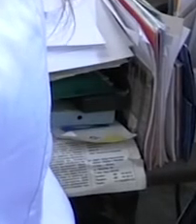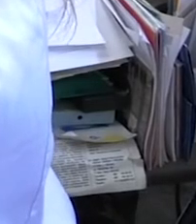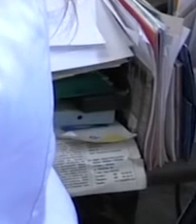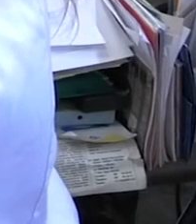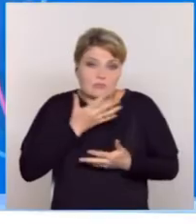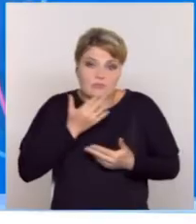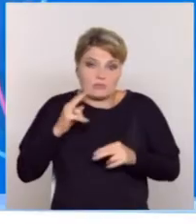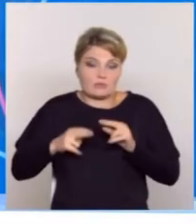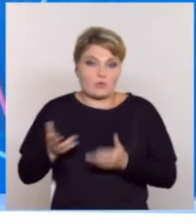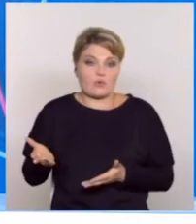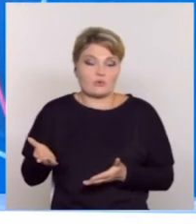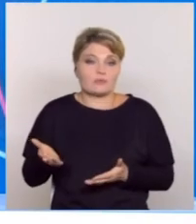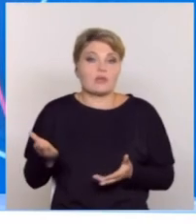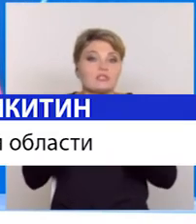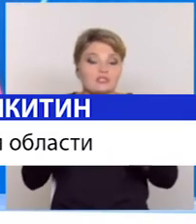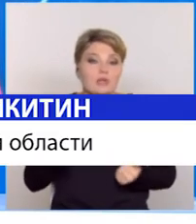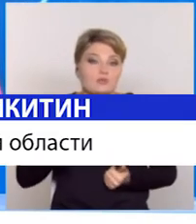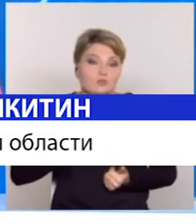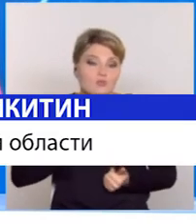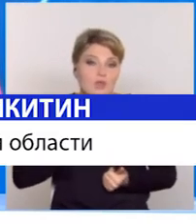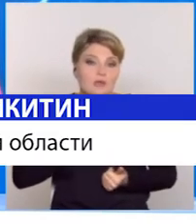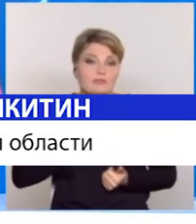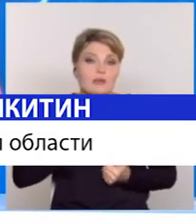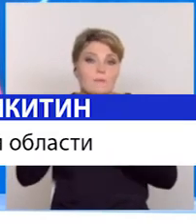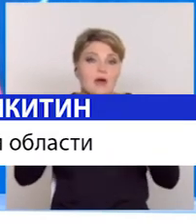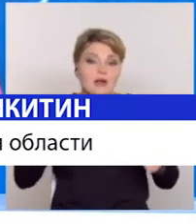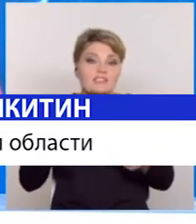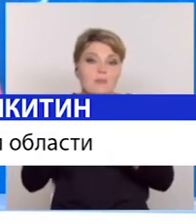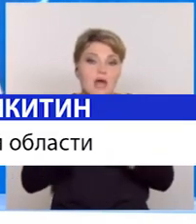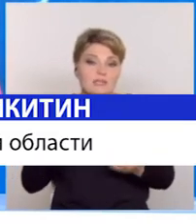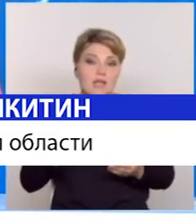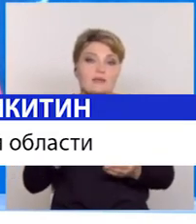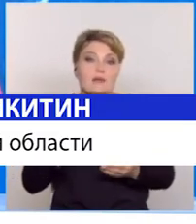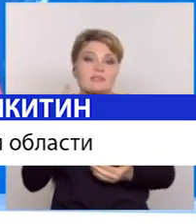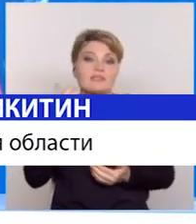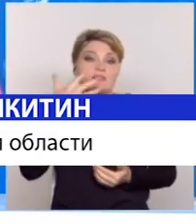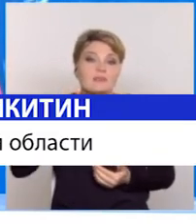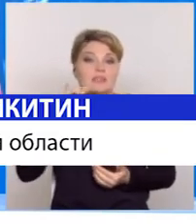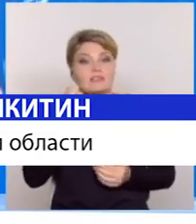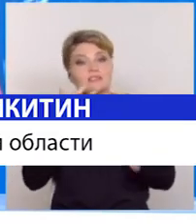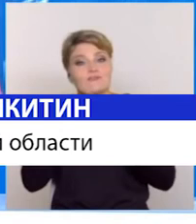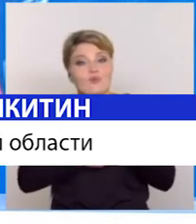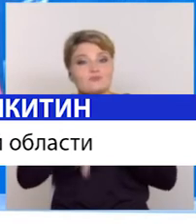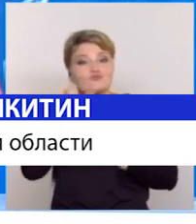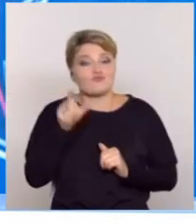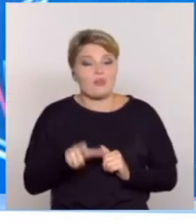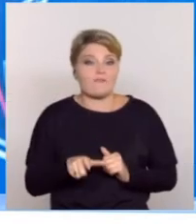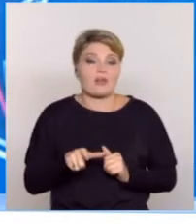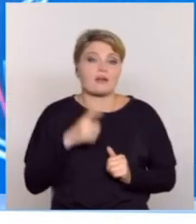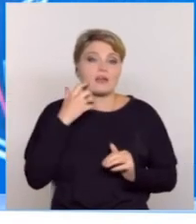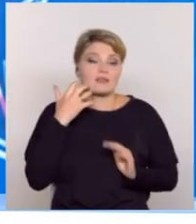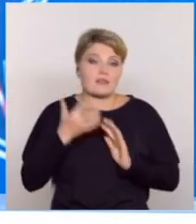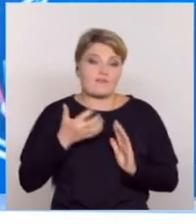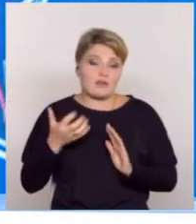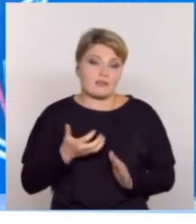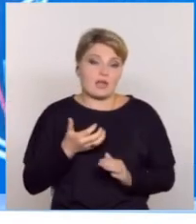только нашего региона. Сейчас у нас по разным оценкам 350-380 человек, дефицит